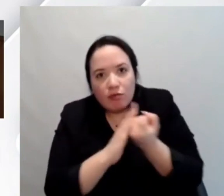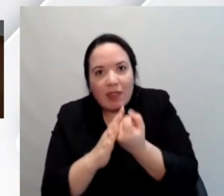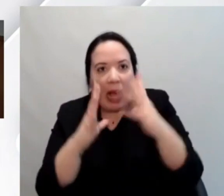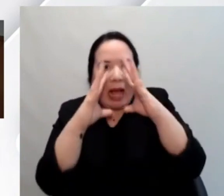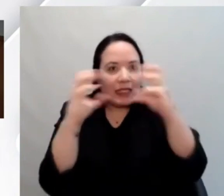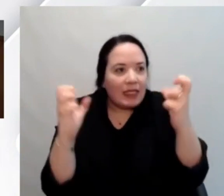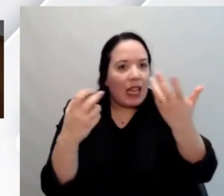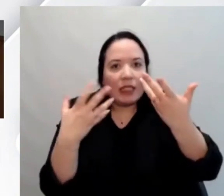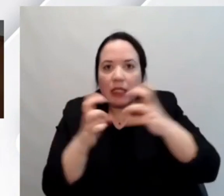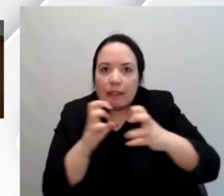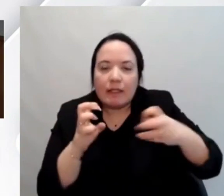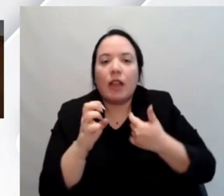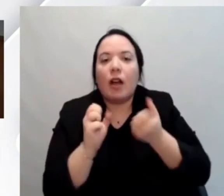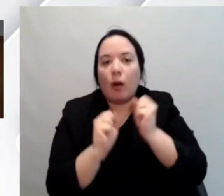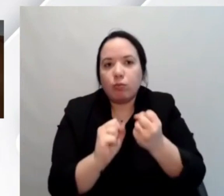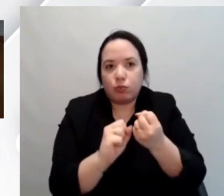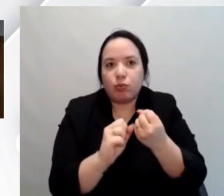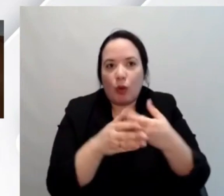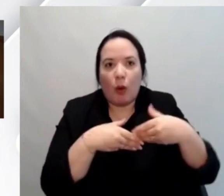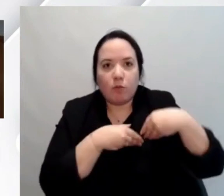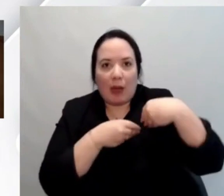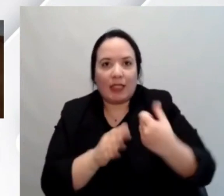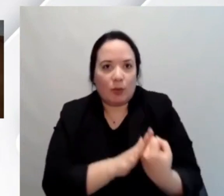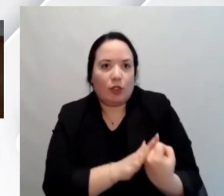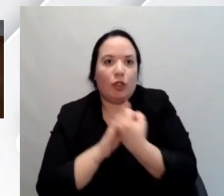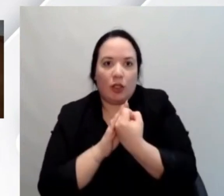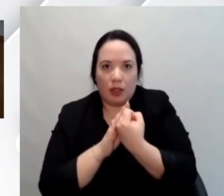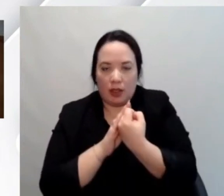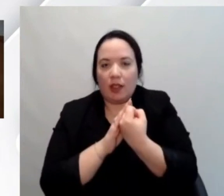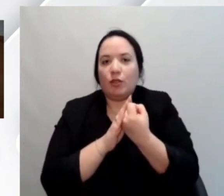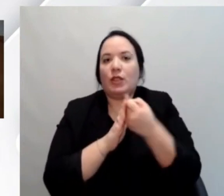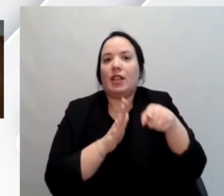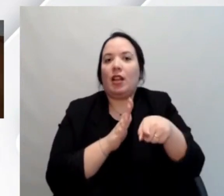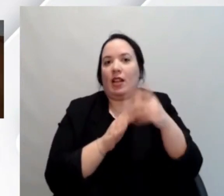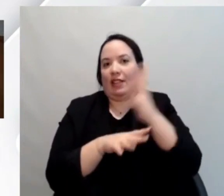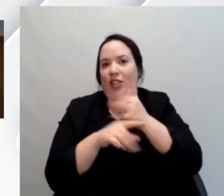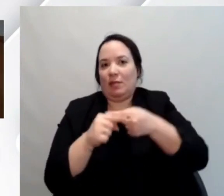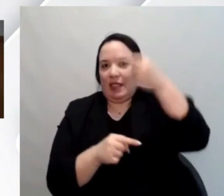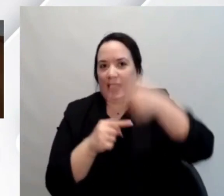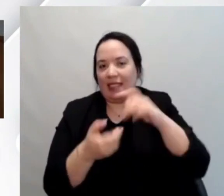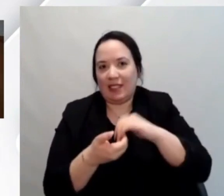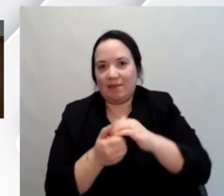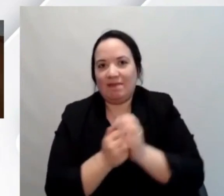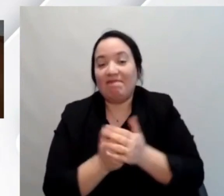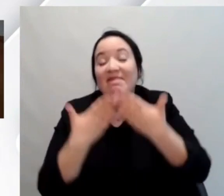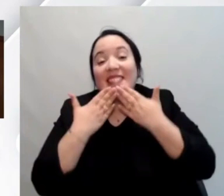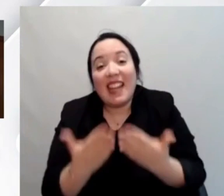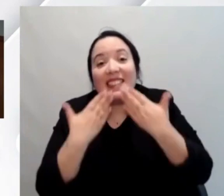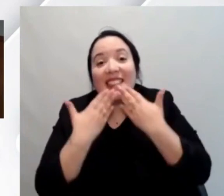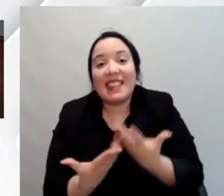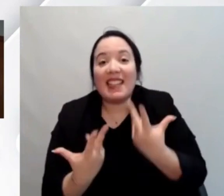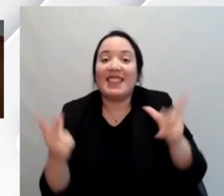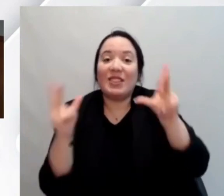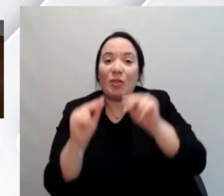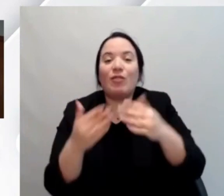poter partecipare anche per sostenere accessibility days grazie grazie di nuovo